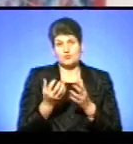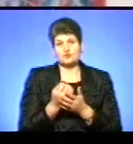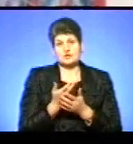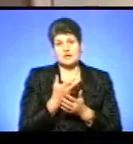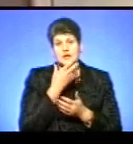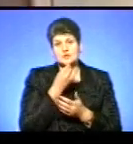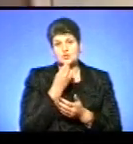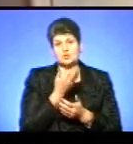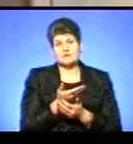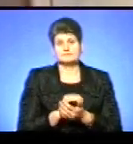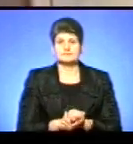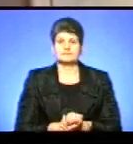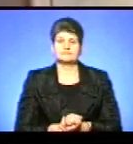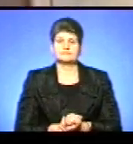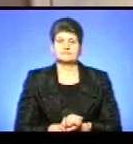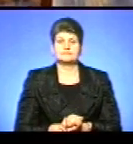красуня.